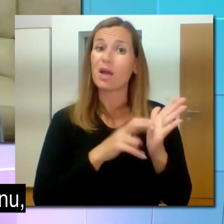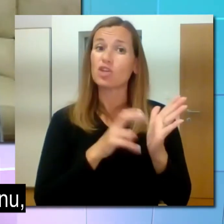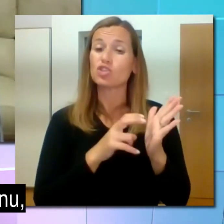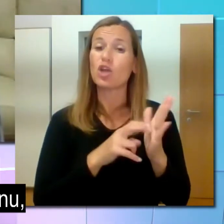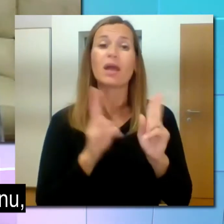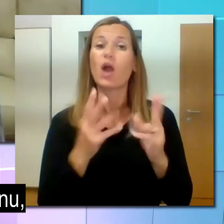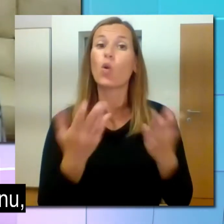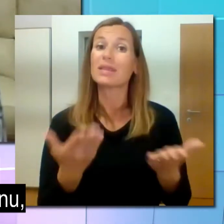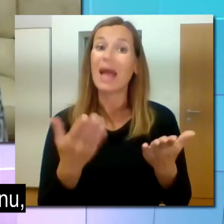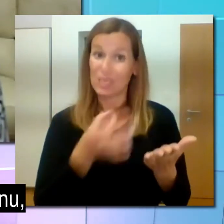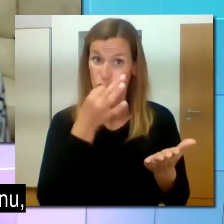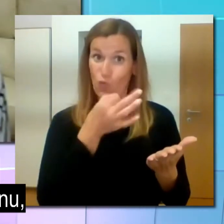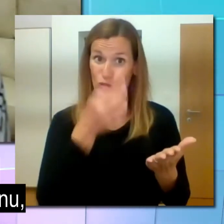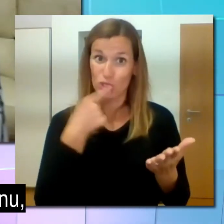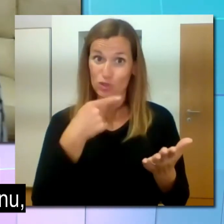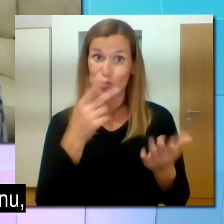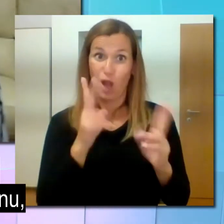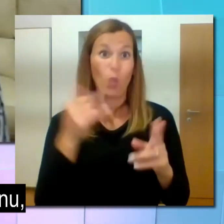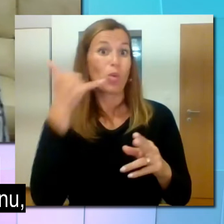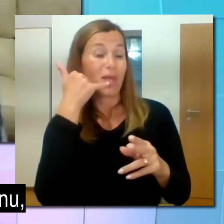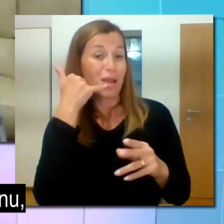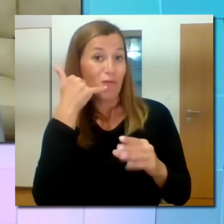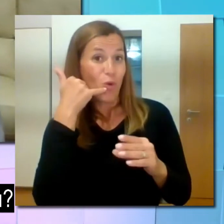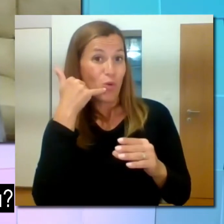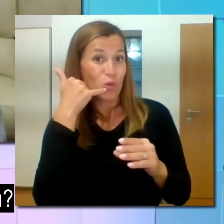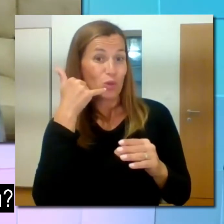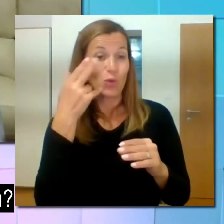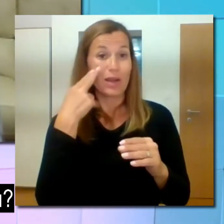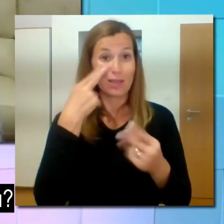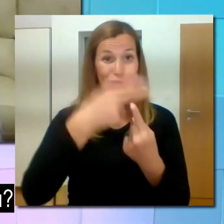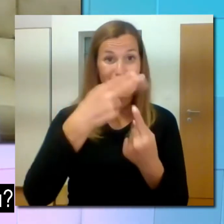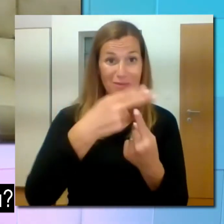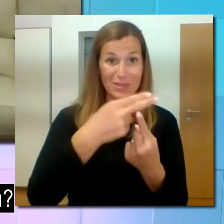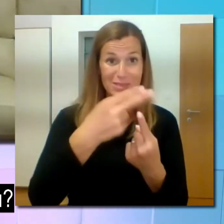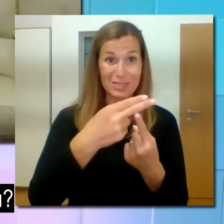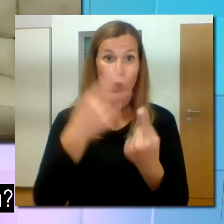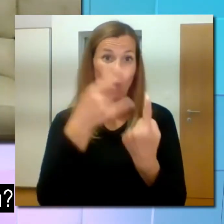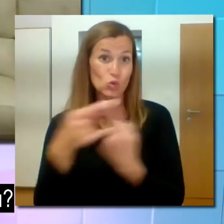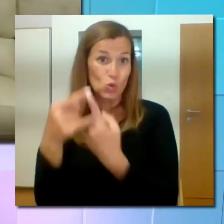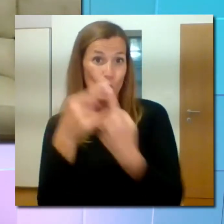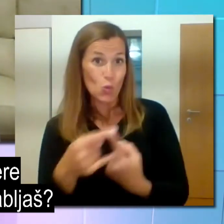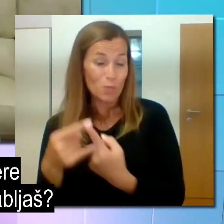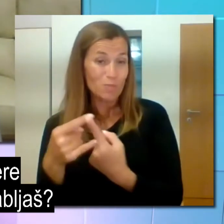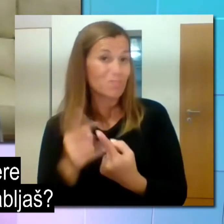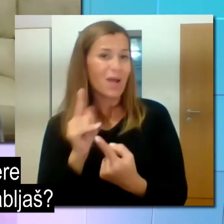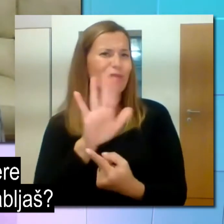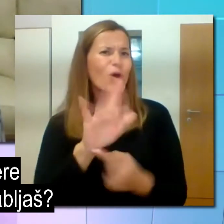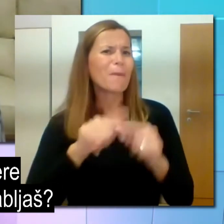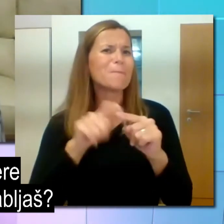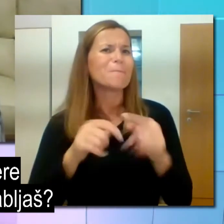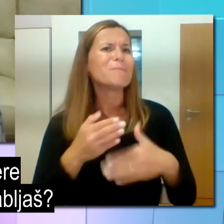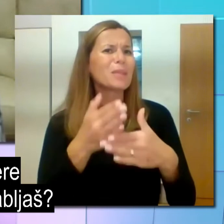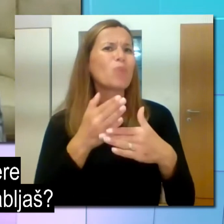zanima še, kako danes govoriš lahko po telefonu, gledaš televizijo, komuniciraš po Zoomu, s čim si